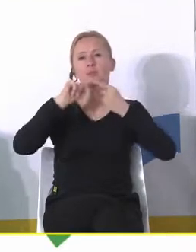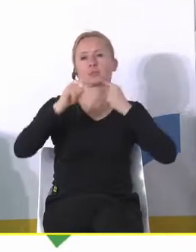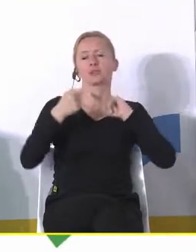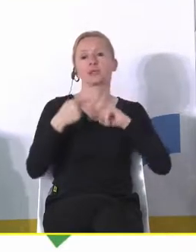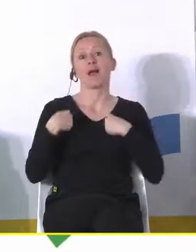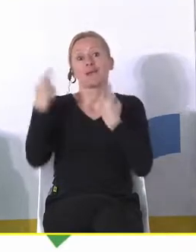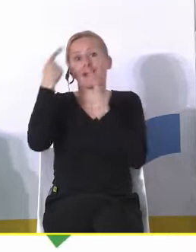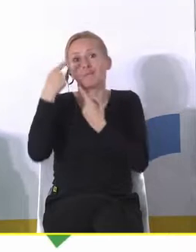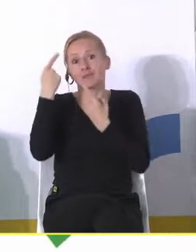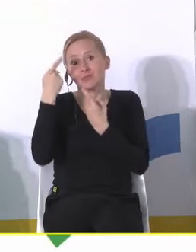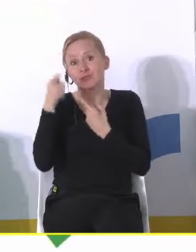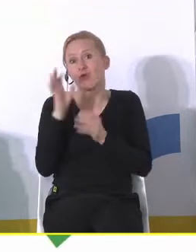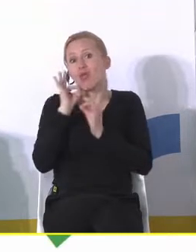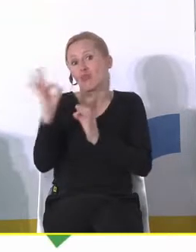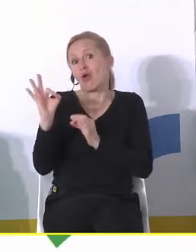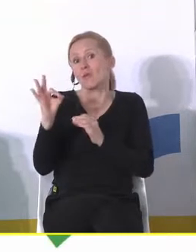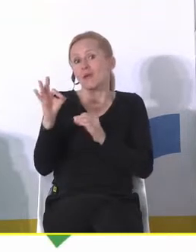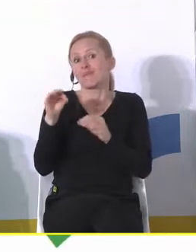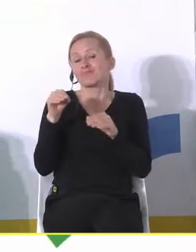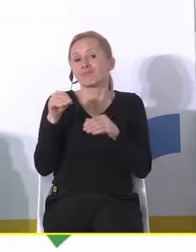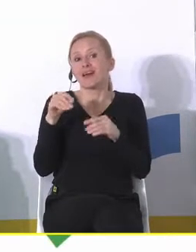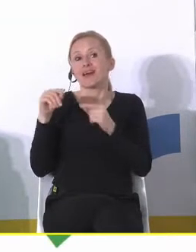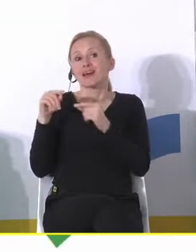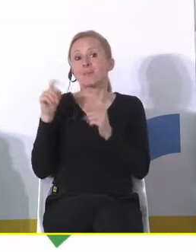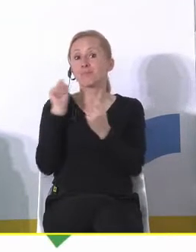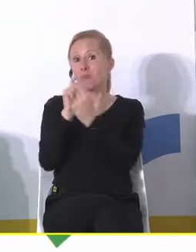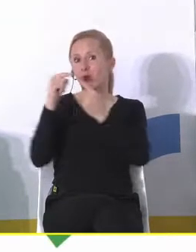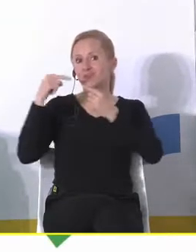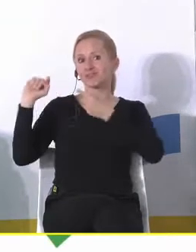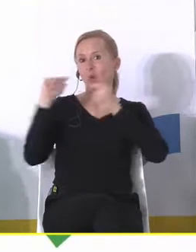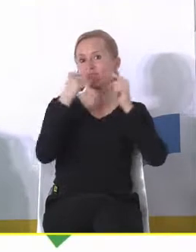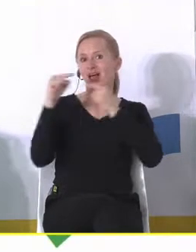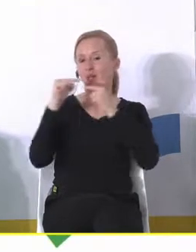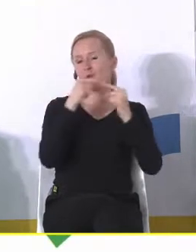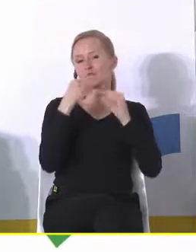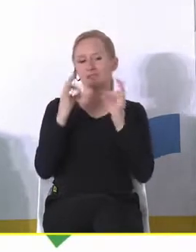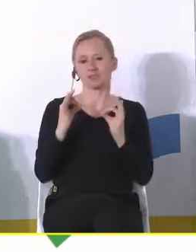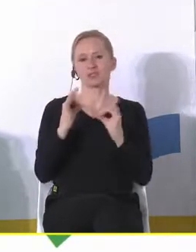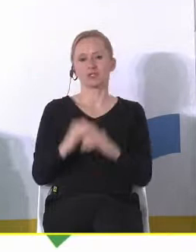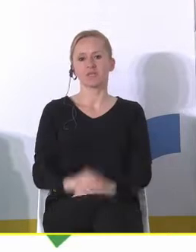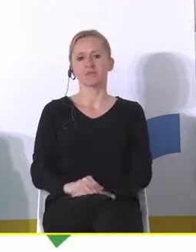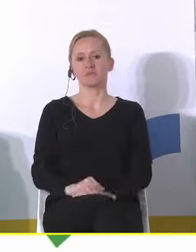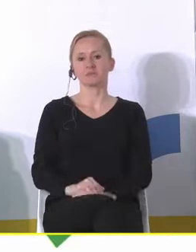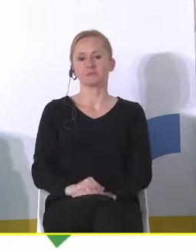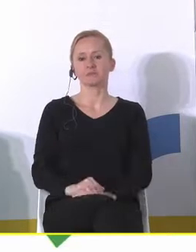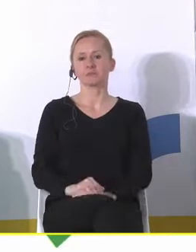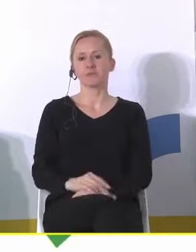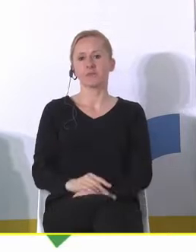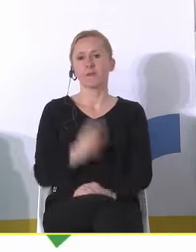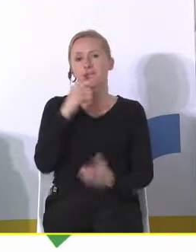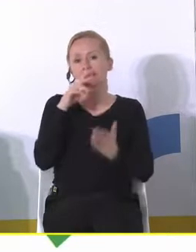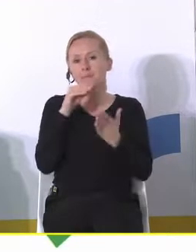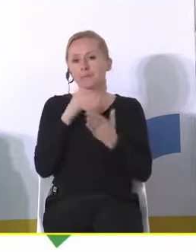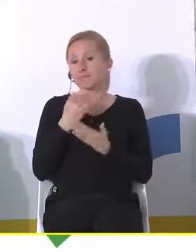ale myślę, że byłoby to dobrym punktem wyjścia do dialogu i dyskusji. Dziękuję. Praktyka,